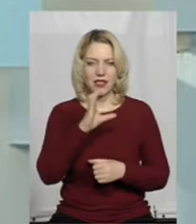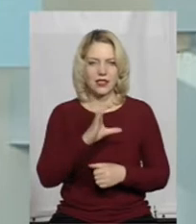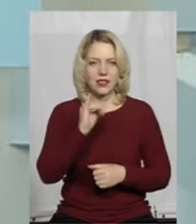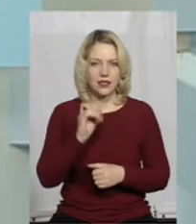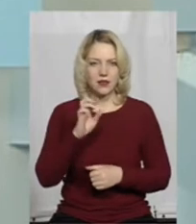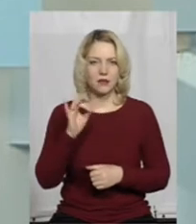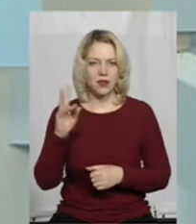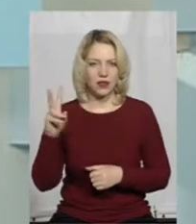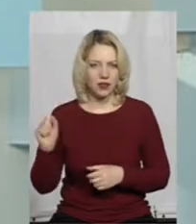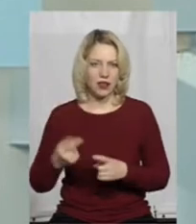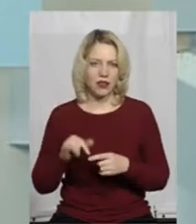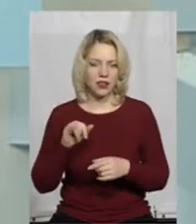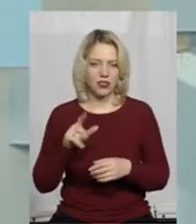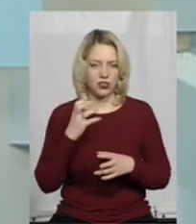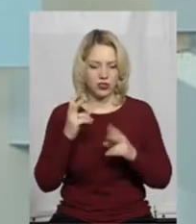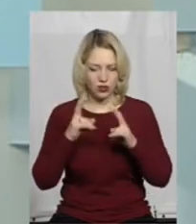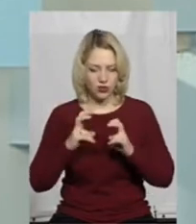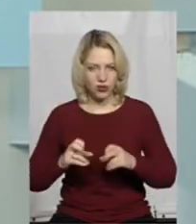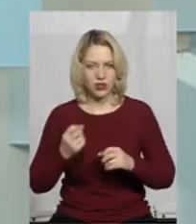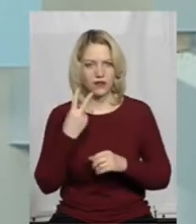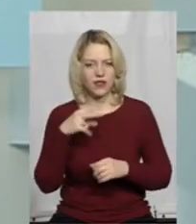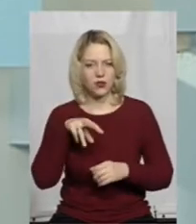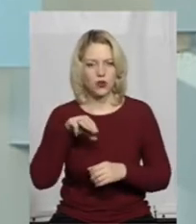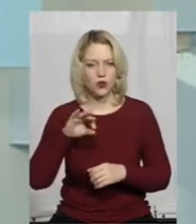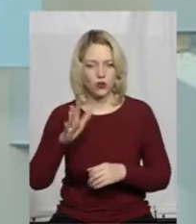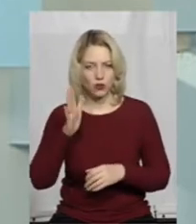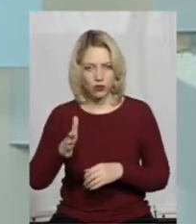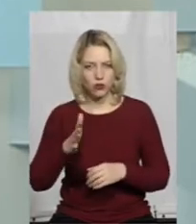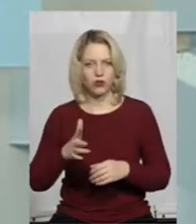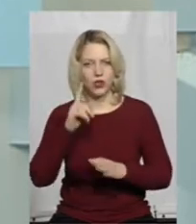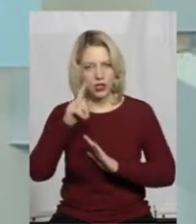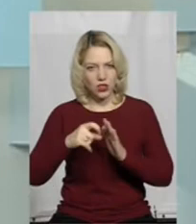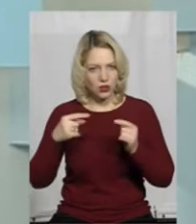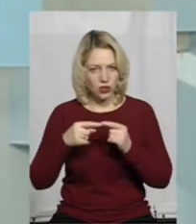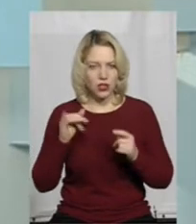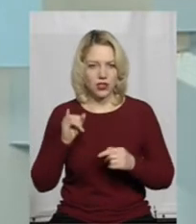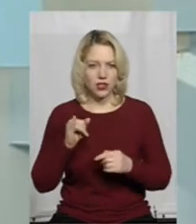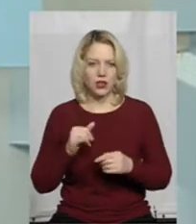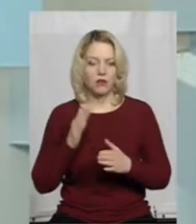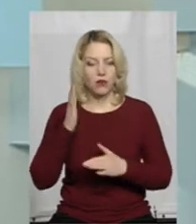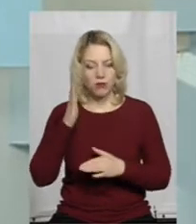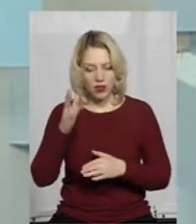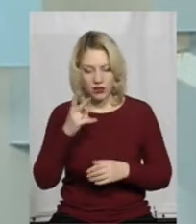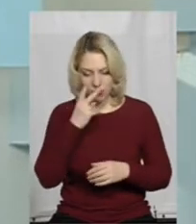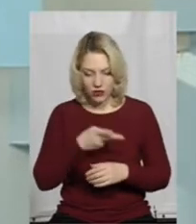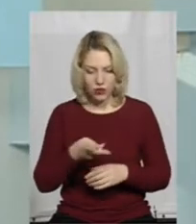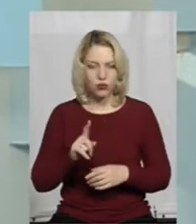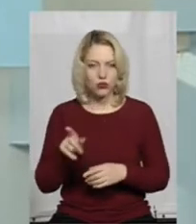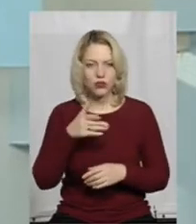будуть готові результати щодо досліджень. Попередні результати є, експертиза вказує на негативну